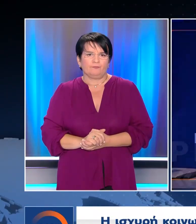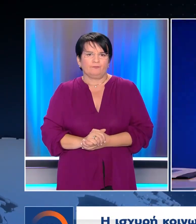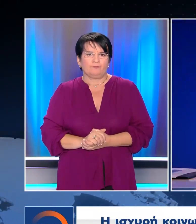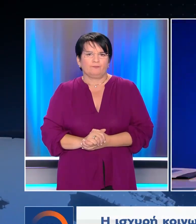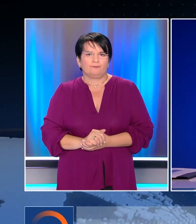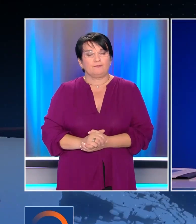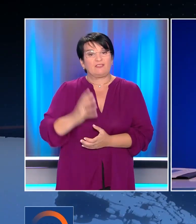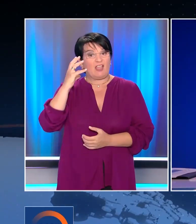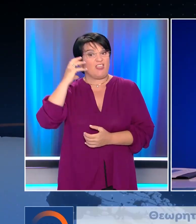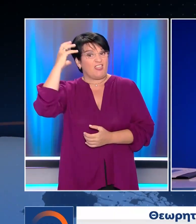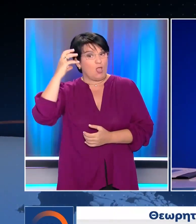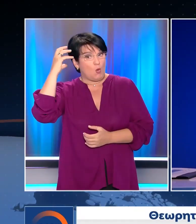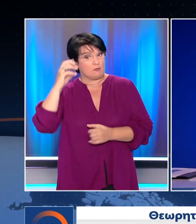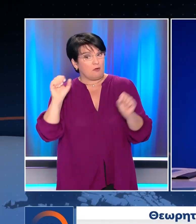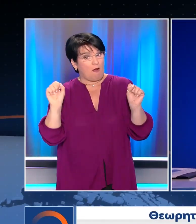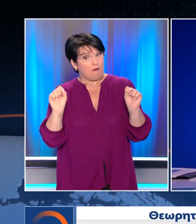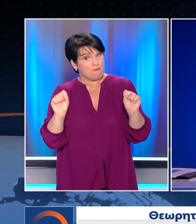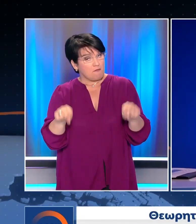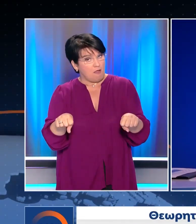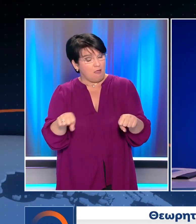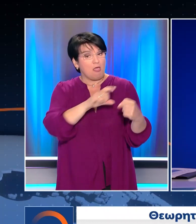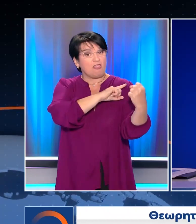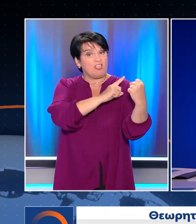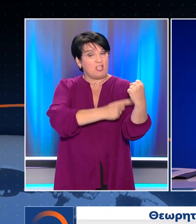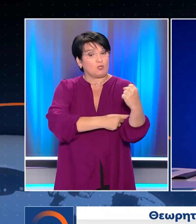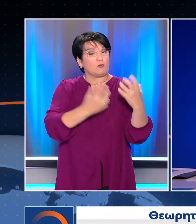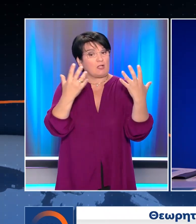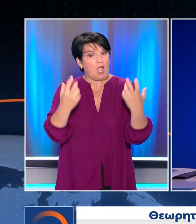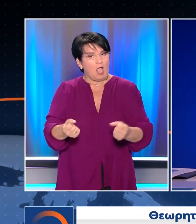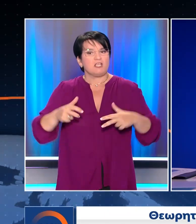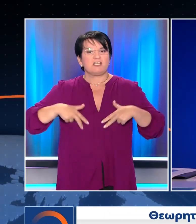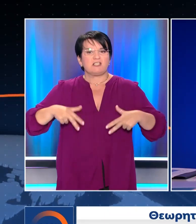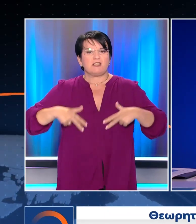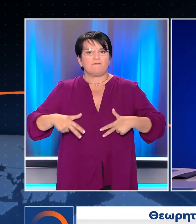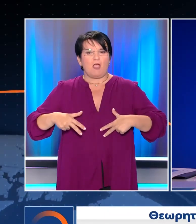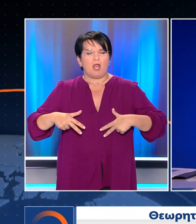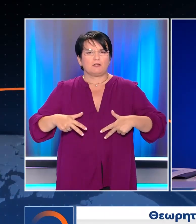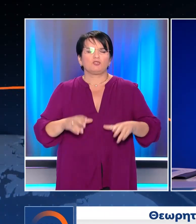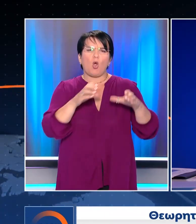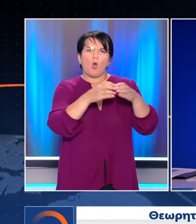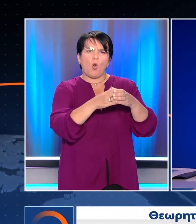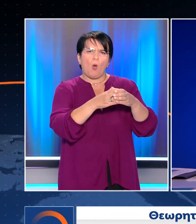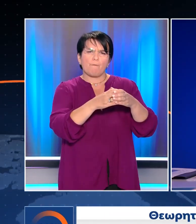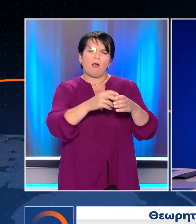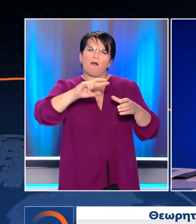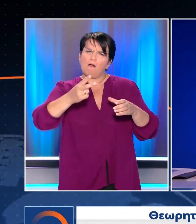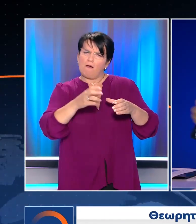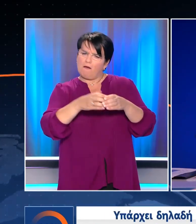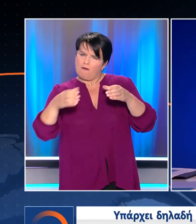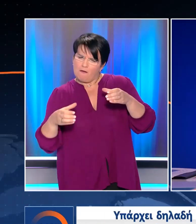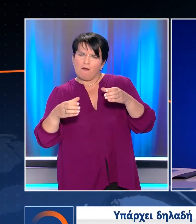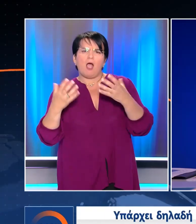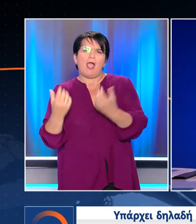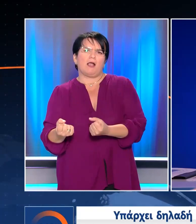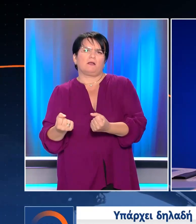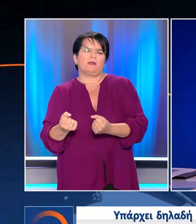Θεωρητικά ναι Υπάρχει η δυνατότητα Να σχηματιστεί κυβέρνηση Χωρίς το πρώτο κόμμα Υπάρχει